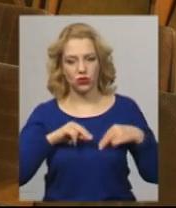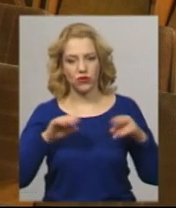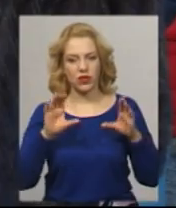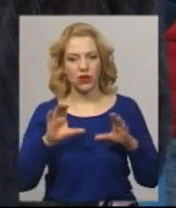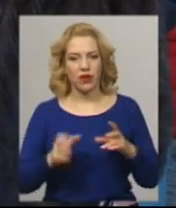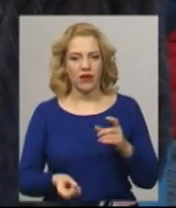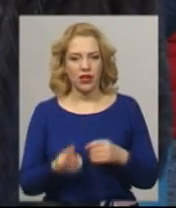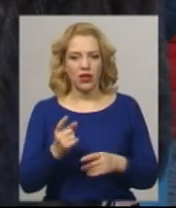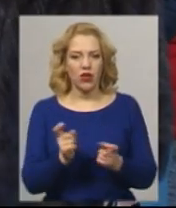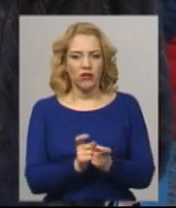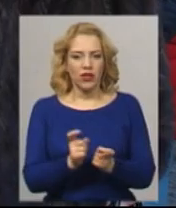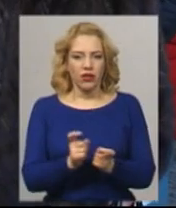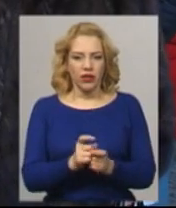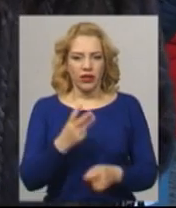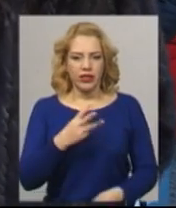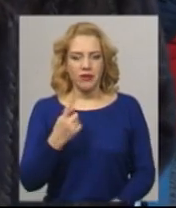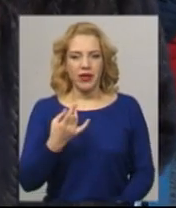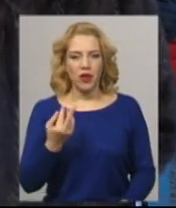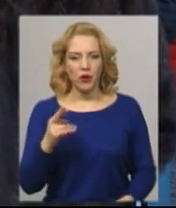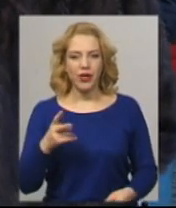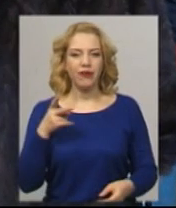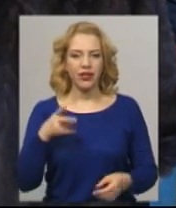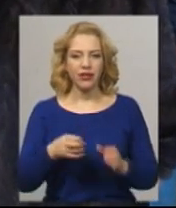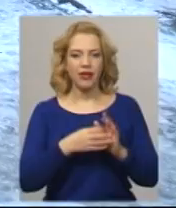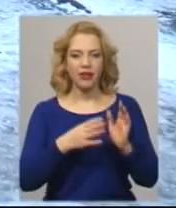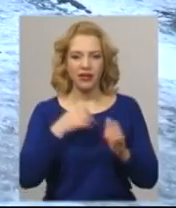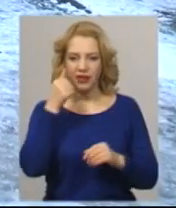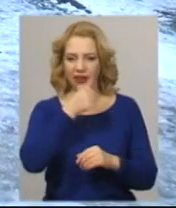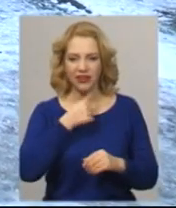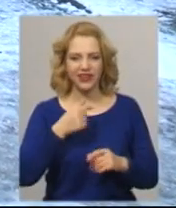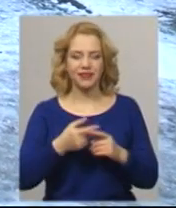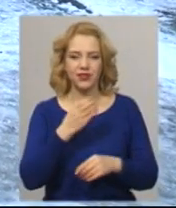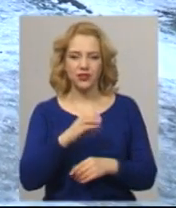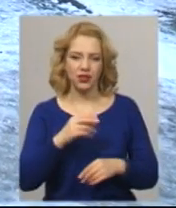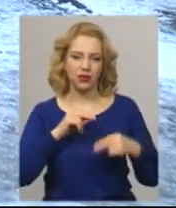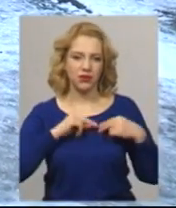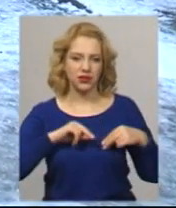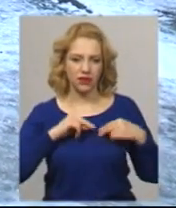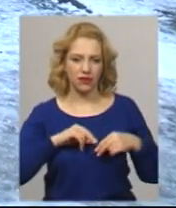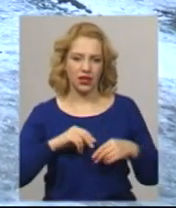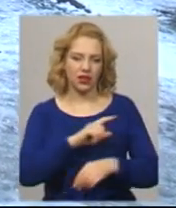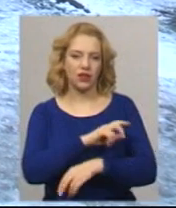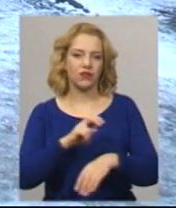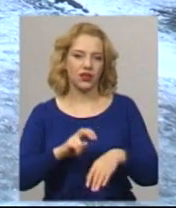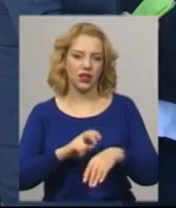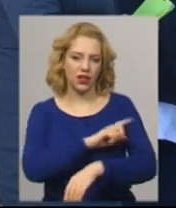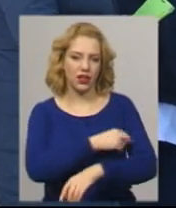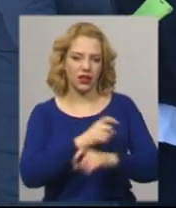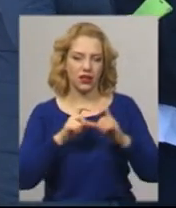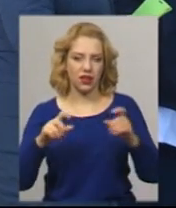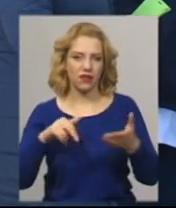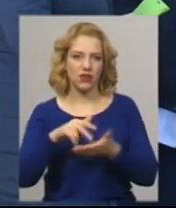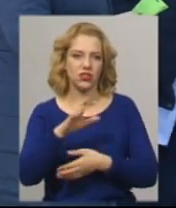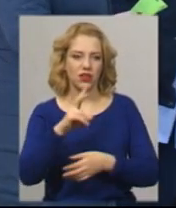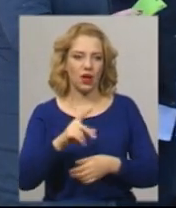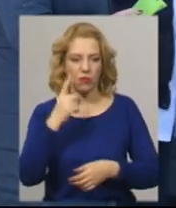виник конфлікт. Нагадаю, 31 грудня 2019 року десь півсотні працівників лікарні вийшли на попереджувальний півгодинний мітинг під стіни